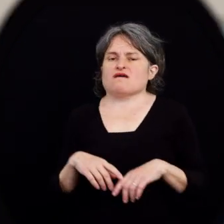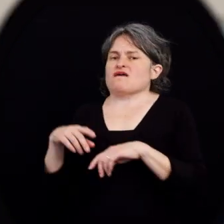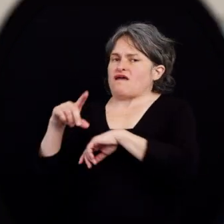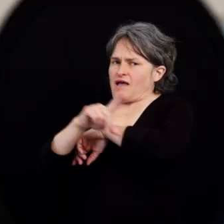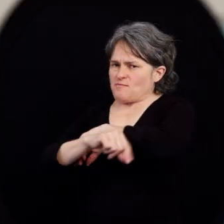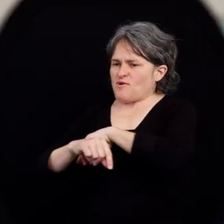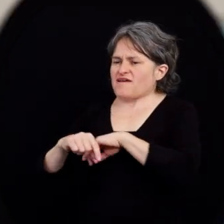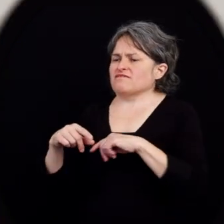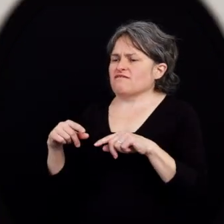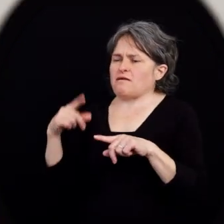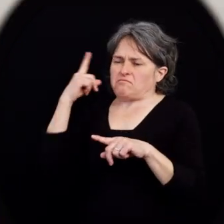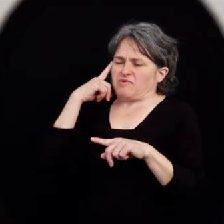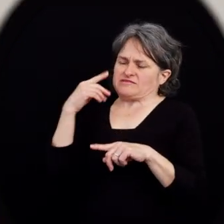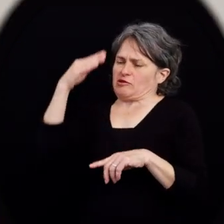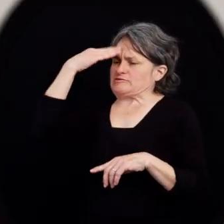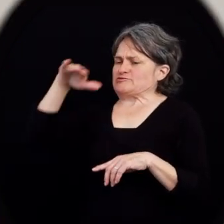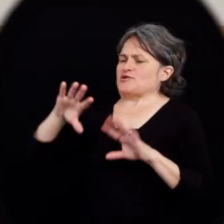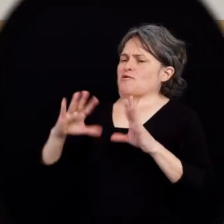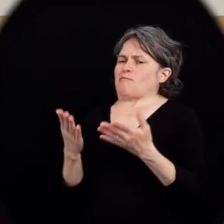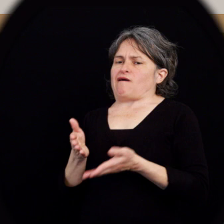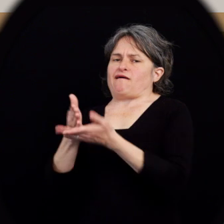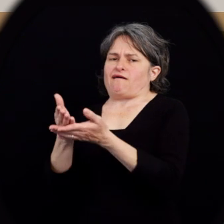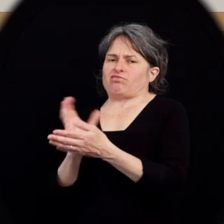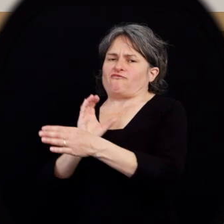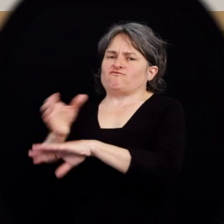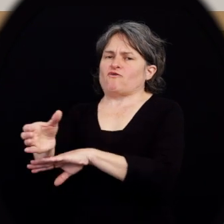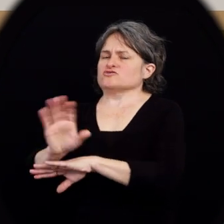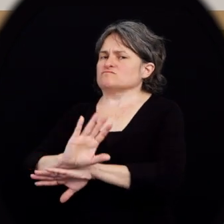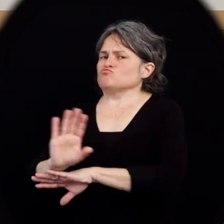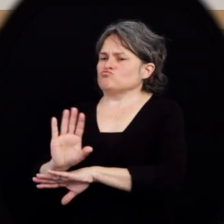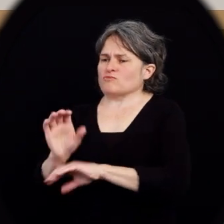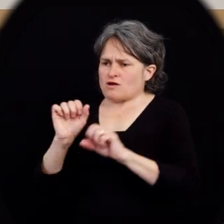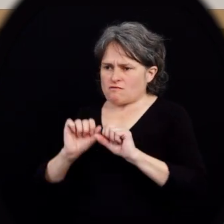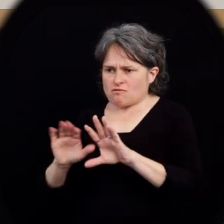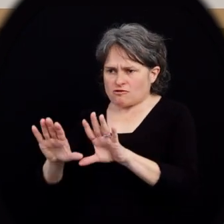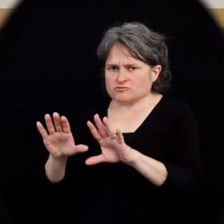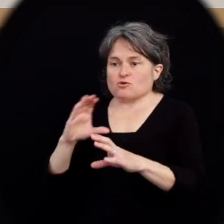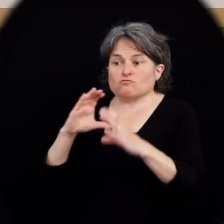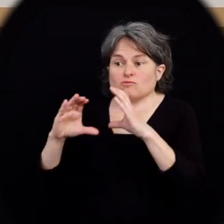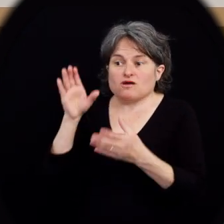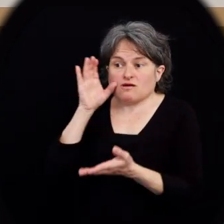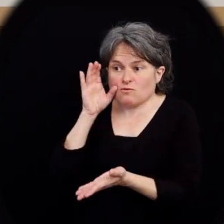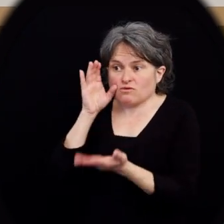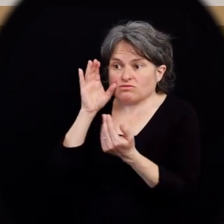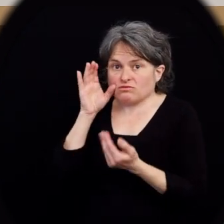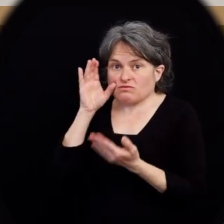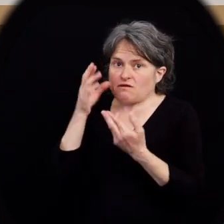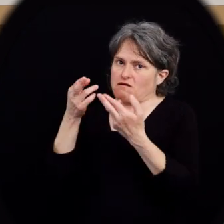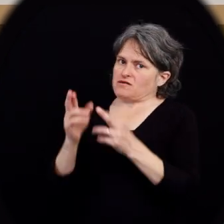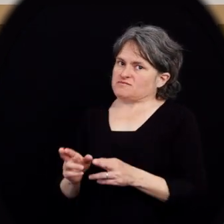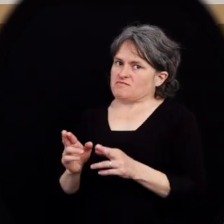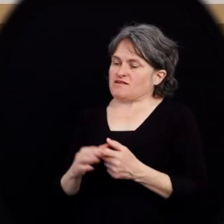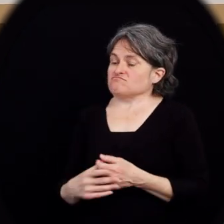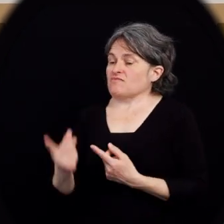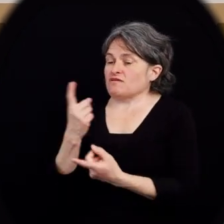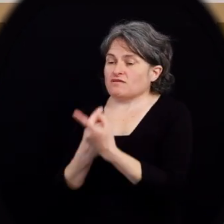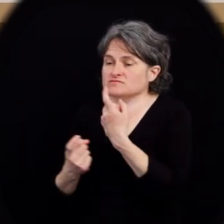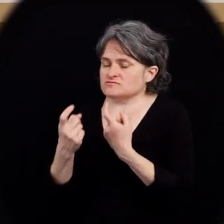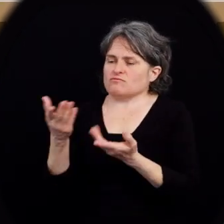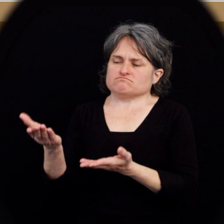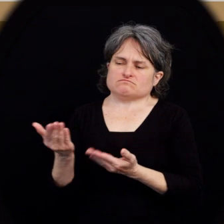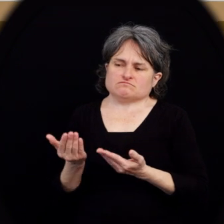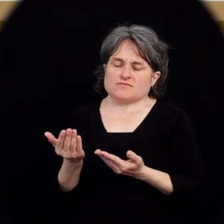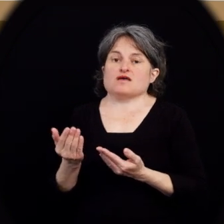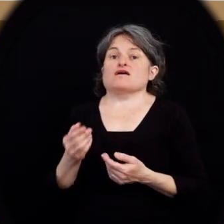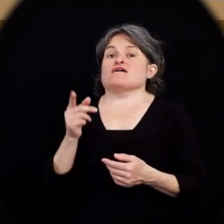un cours. Le préposé ne présume pas que Michelle a besoin d'aide. Il respecte sa façon de communiquer et il la laisse